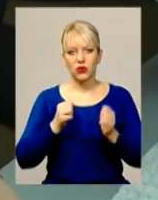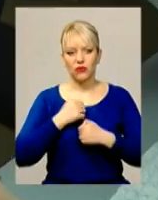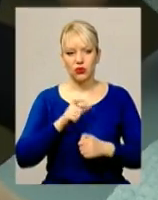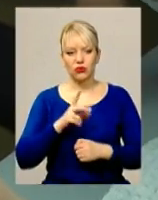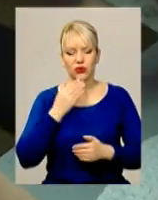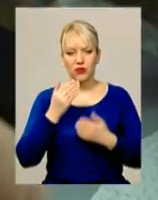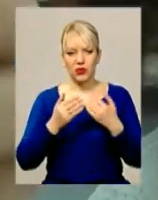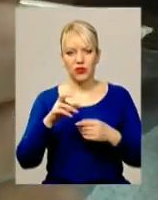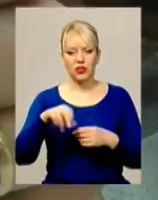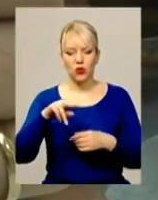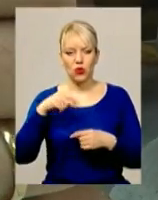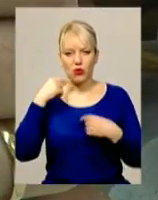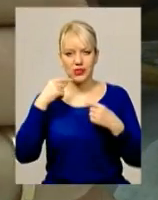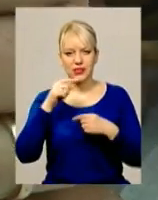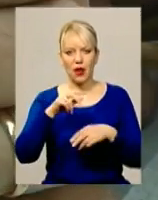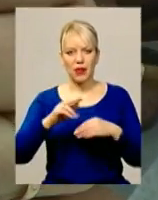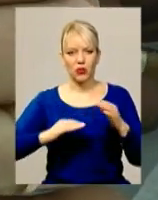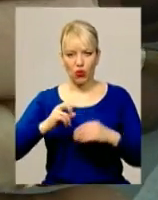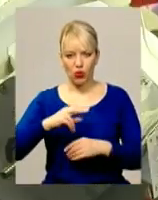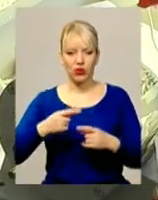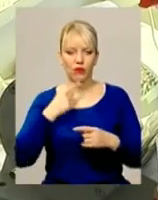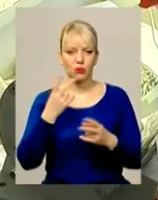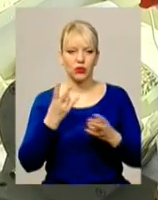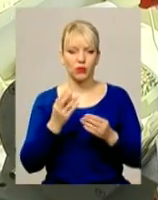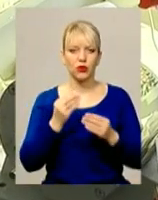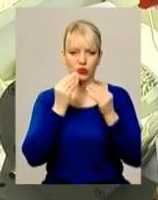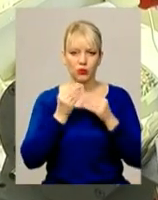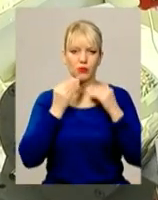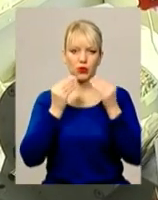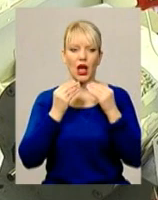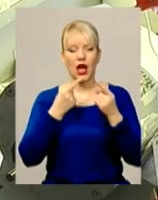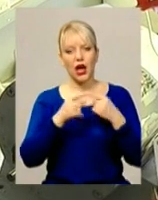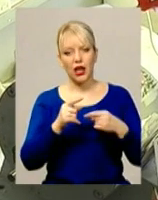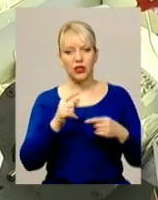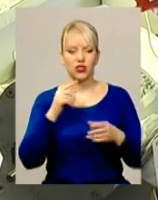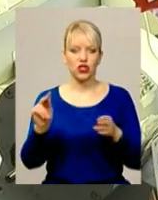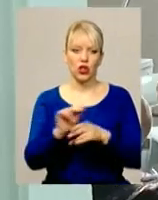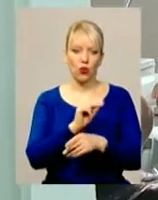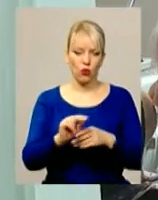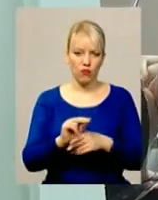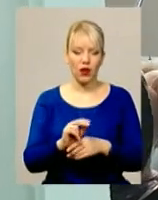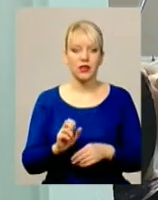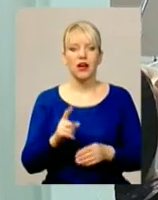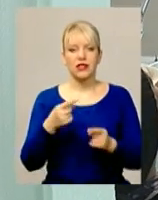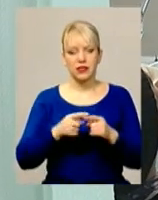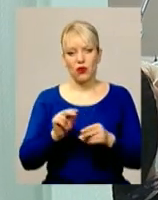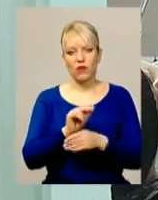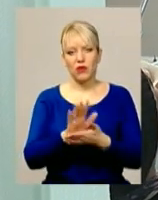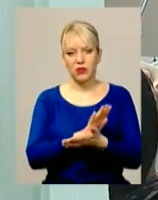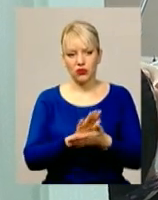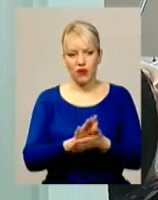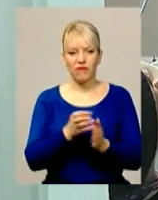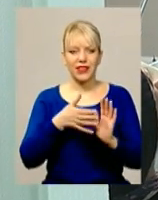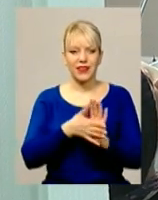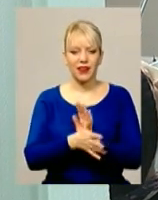стоматологів, потребують протезування, каже Микола Романів. Решта обмежуються лікуванням, яке теж безкоштовне. Витрати на знеболювання